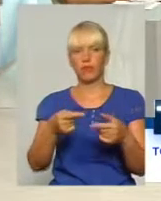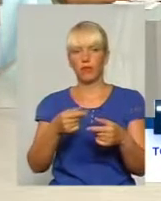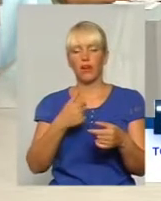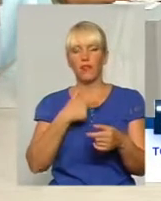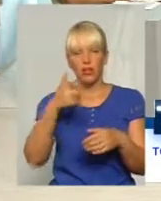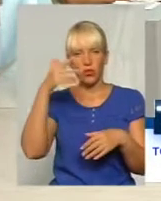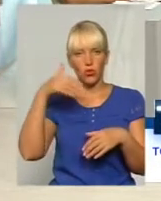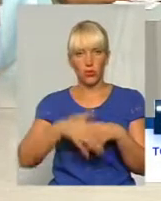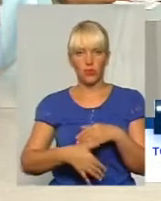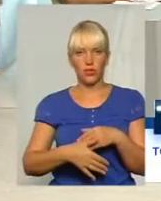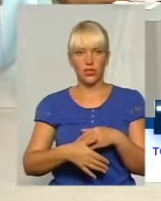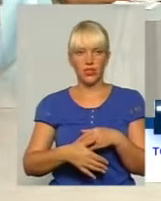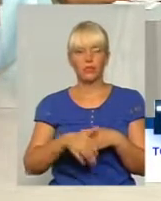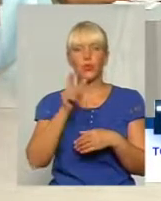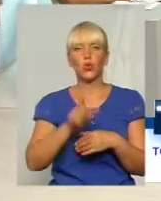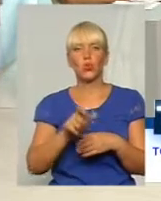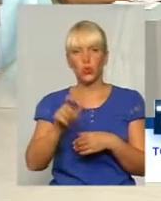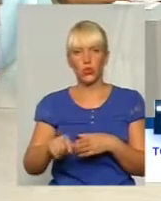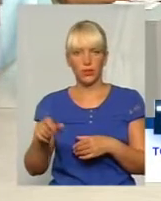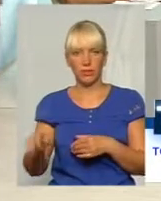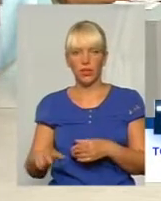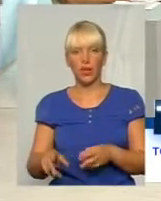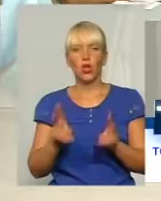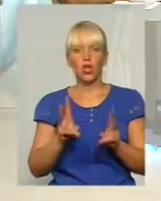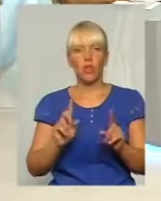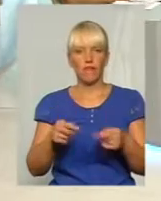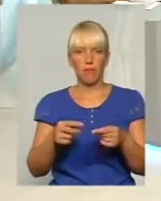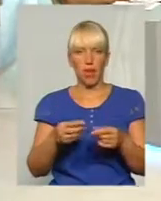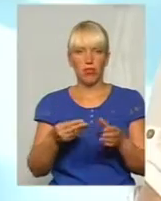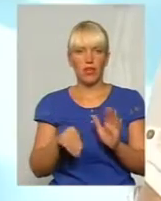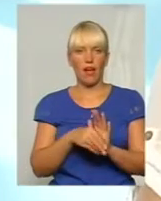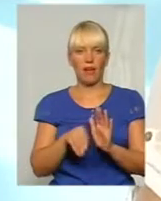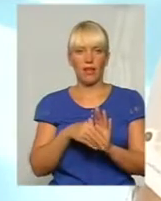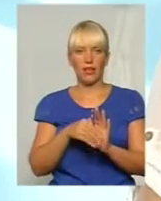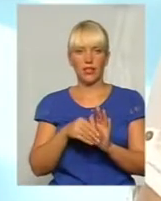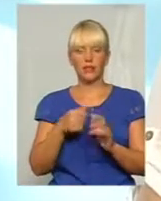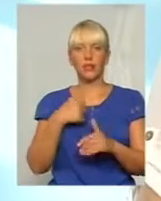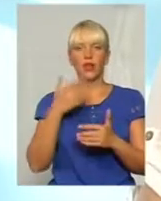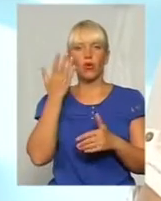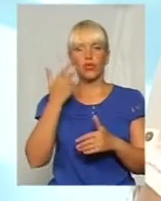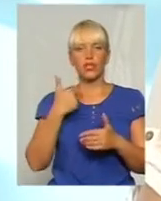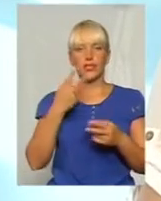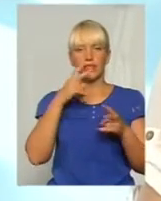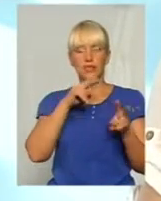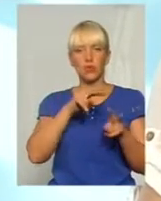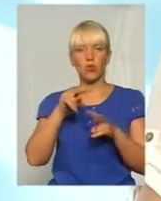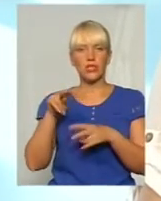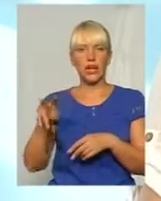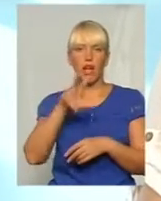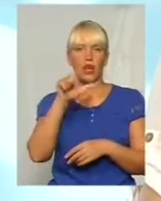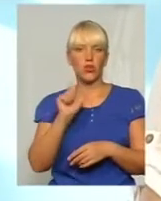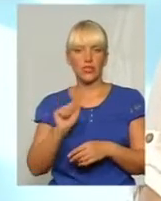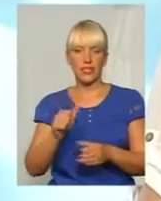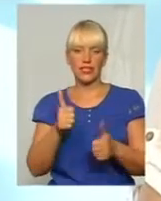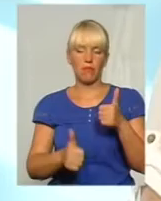ви розумієте, що люди, які вимагають хабарі, я от коли зараз спостерігаю за цим змаганням силових